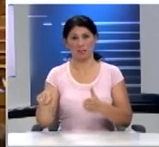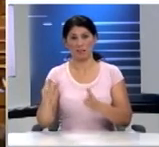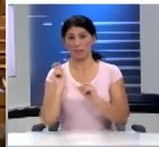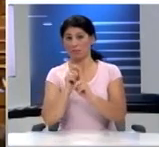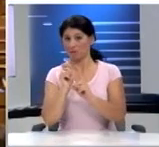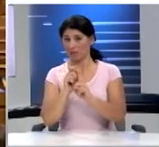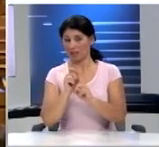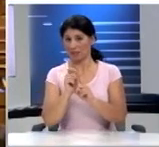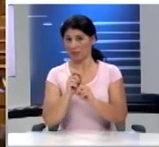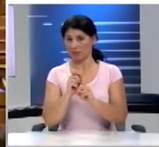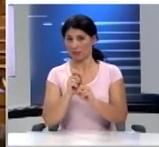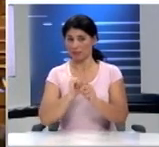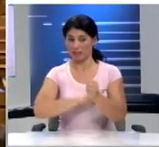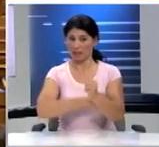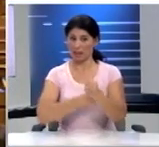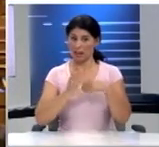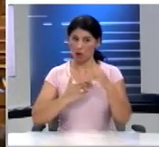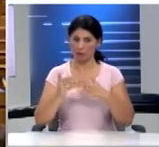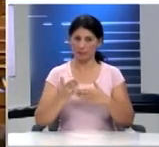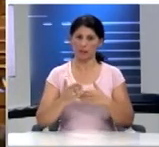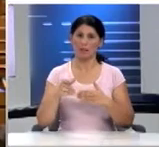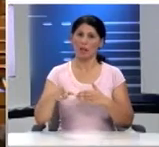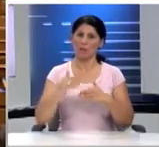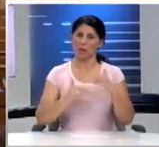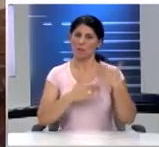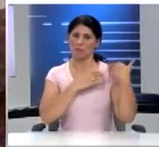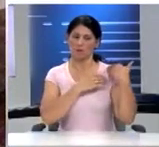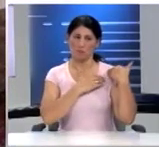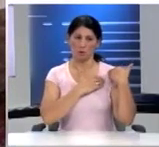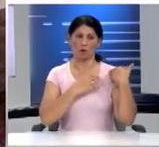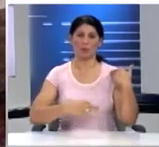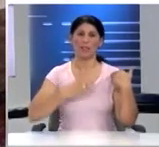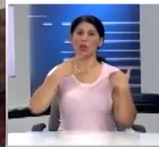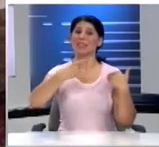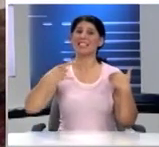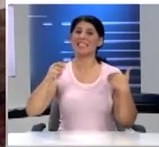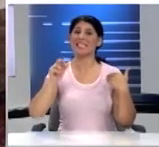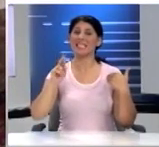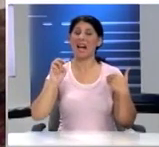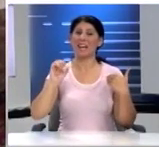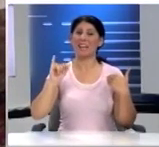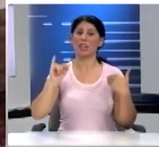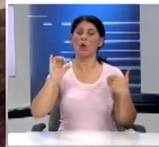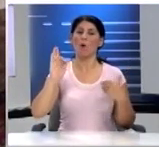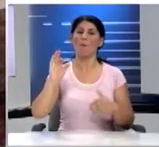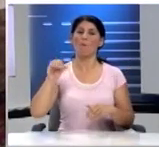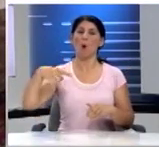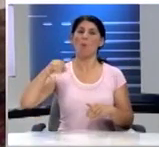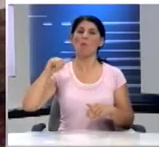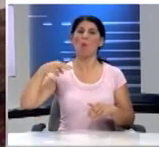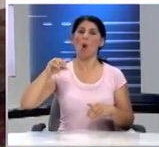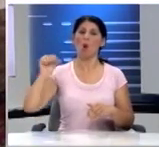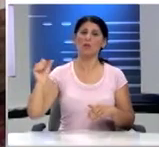ψεφιακές ιχανότητες και δεξιότητες Είναι εδώ ο Υφυπουργός, ο κ. Ζαριφόπουλος με τον οποίο είμαστε συνεχή επαφή για να